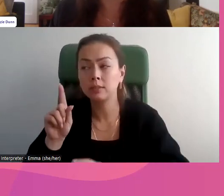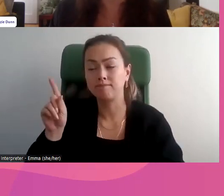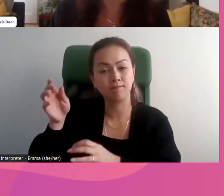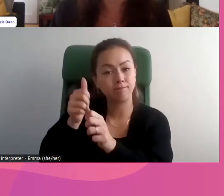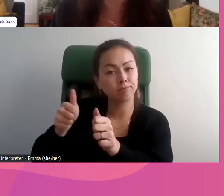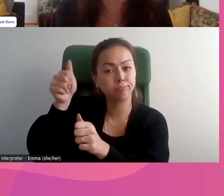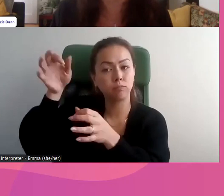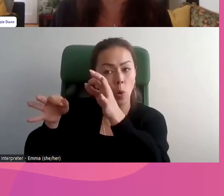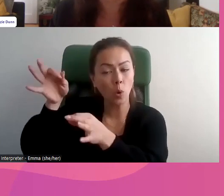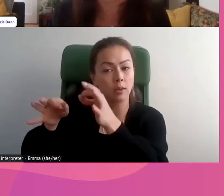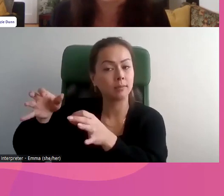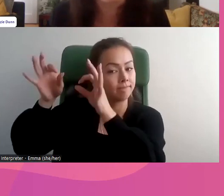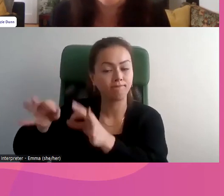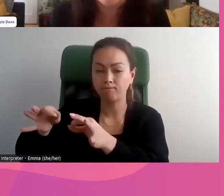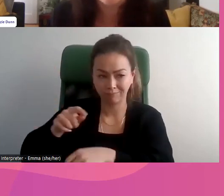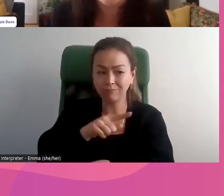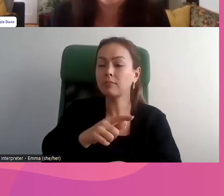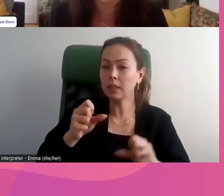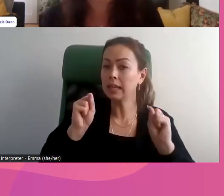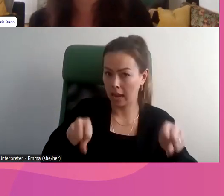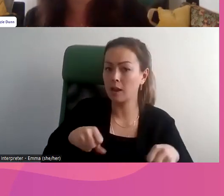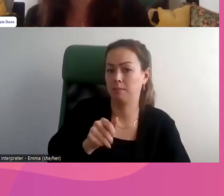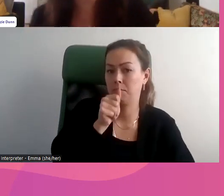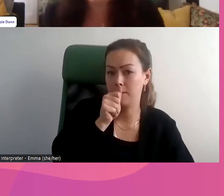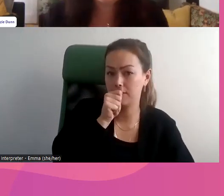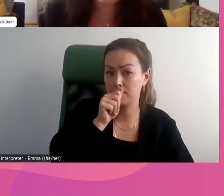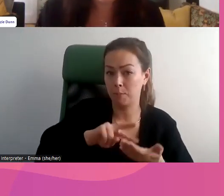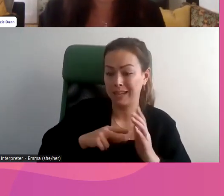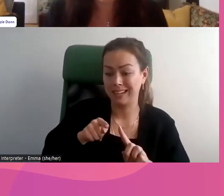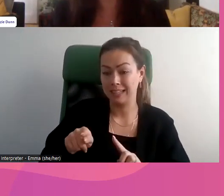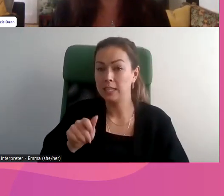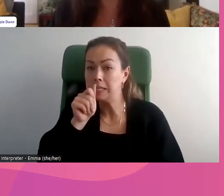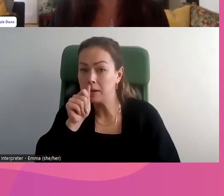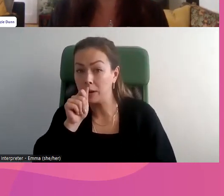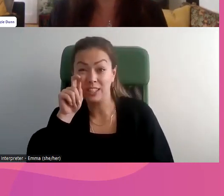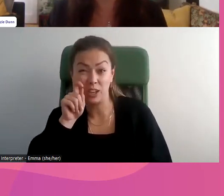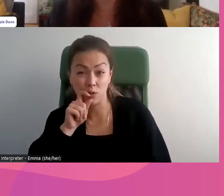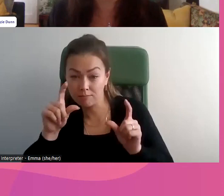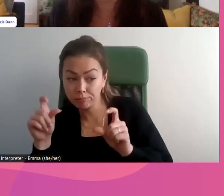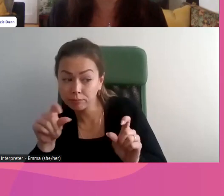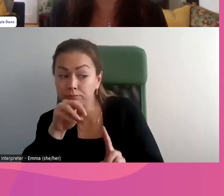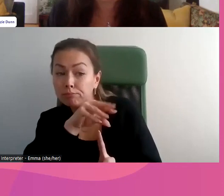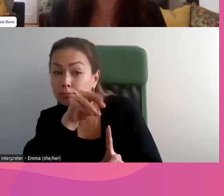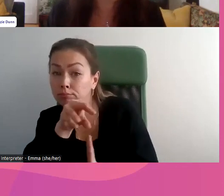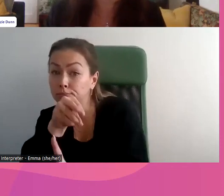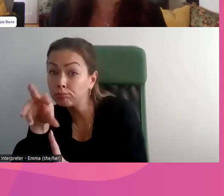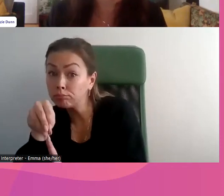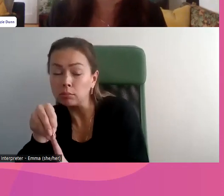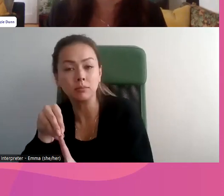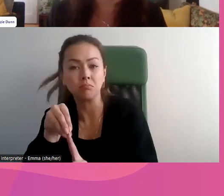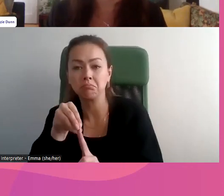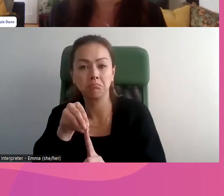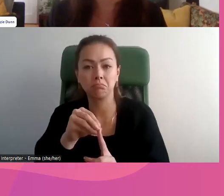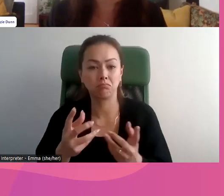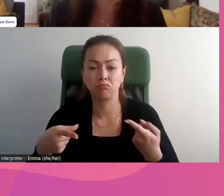eh bien, on pouvait utiliser la loi du